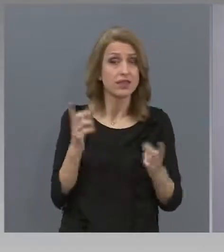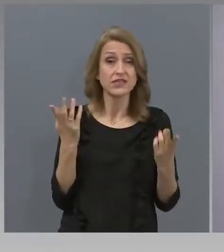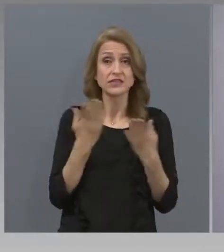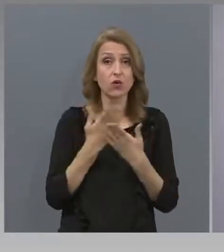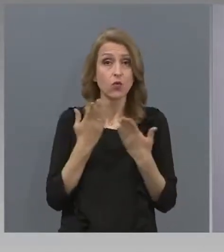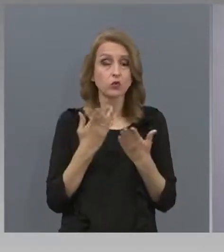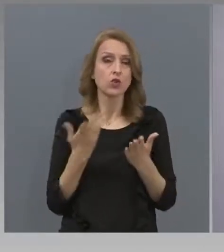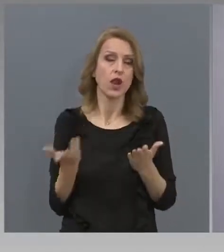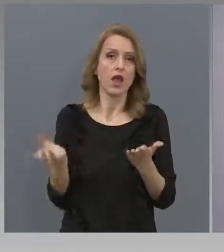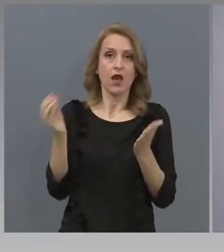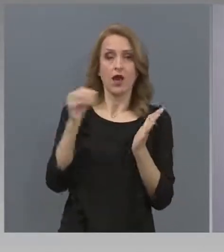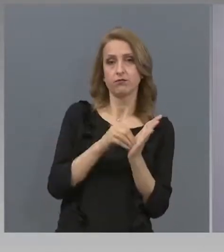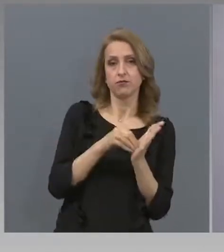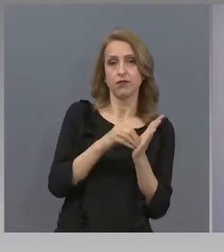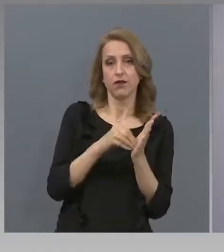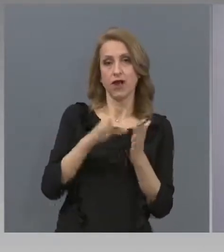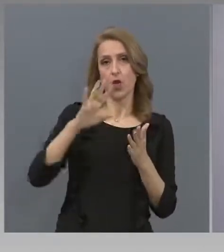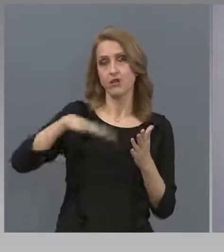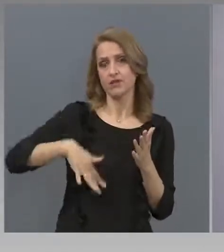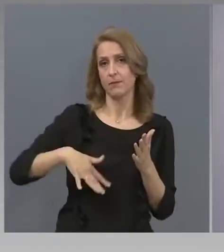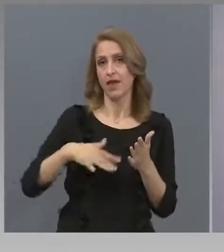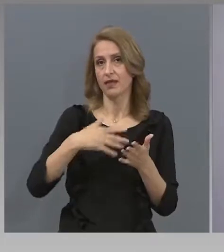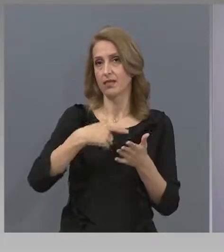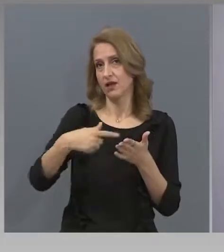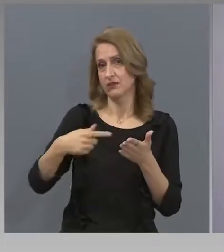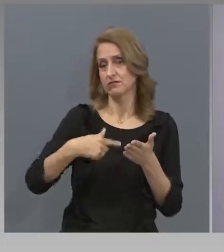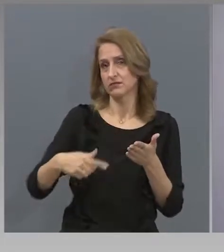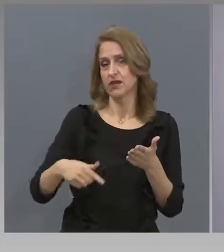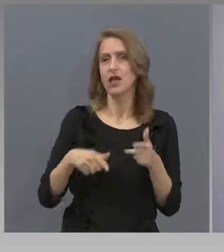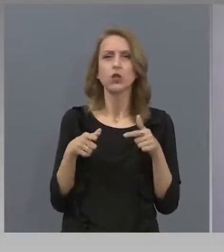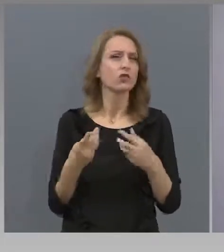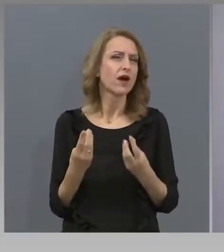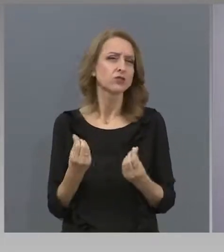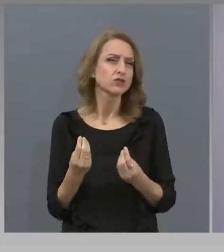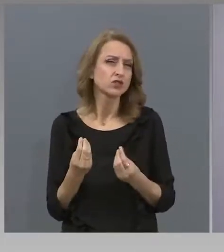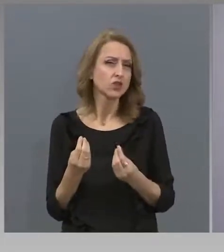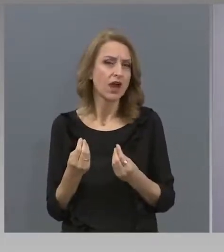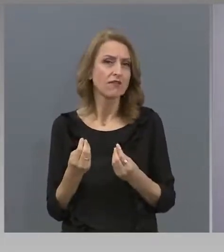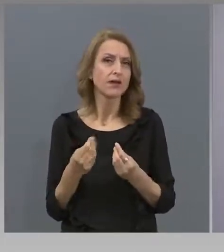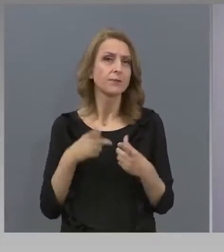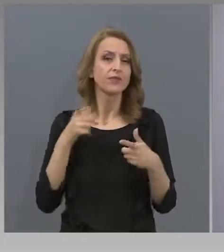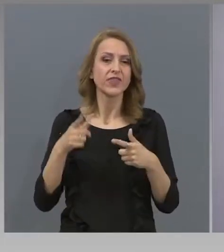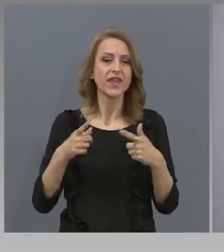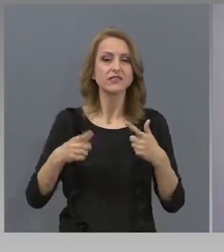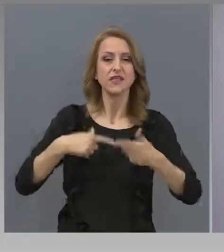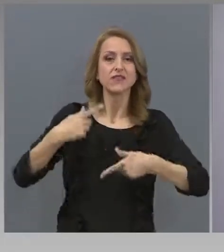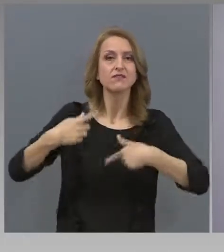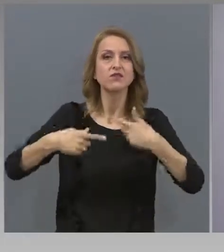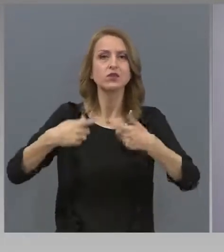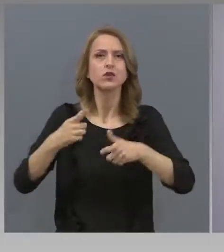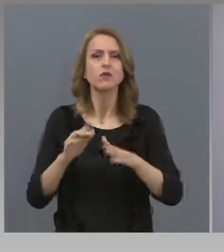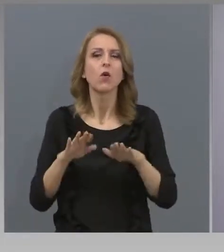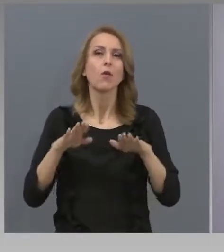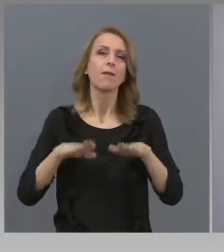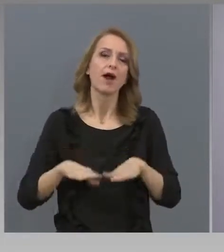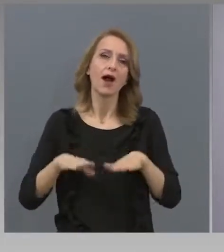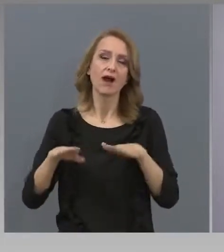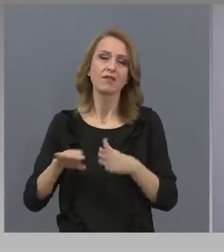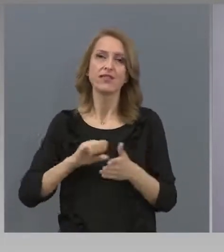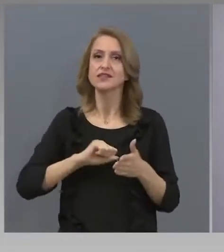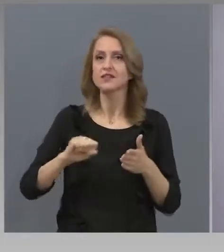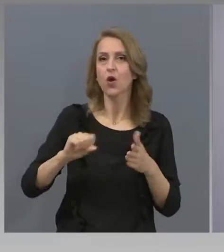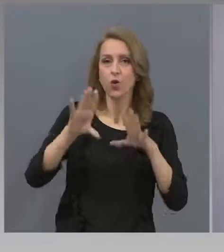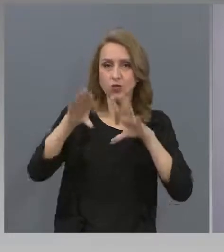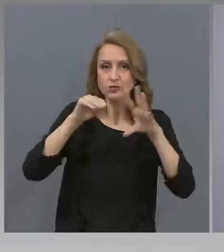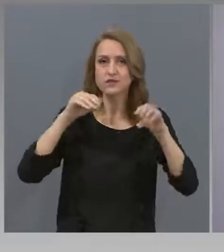конспекта? Това означава, че са се движили с много по-бална скорост от нормалната, но,